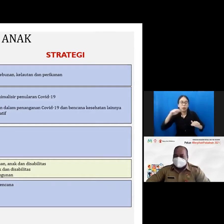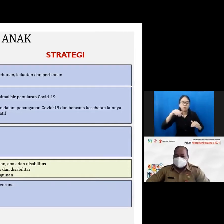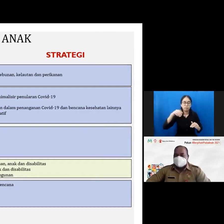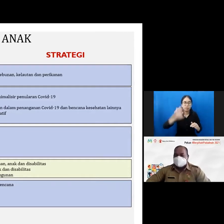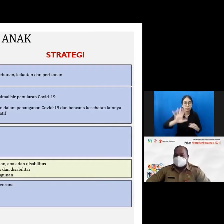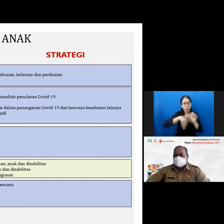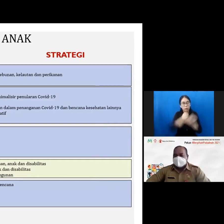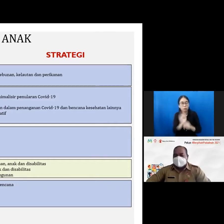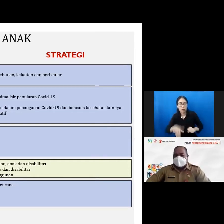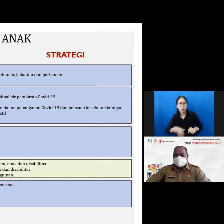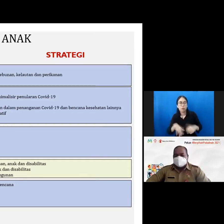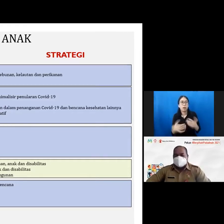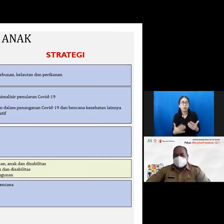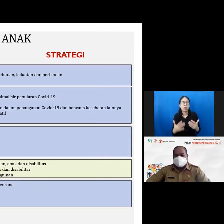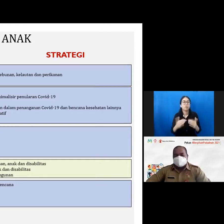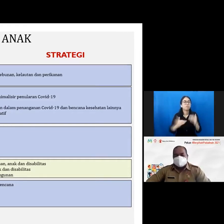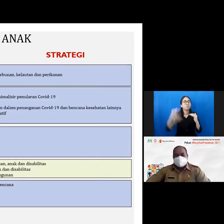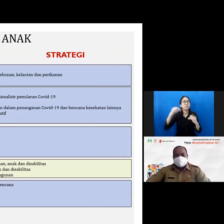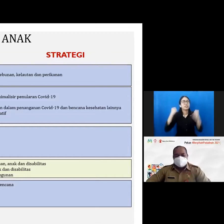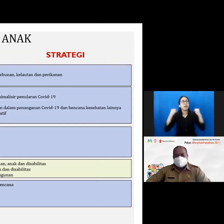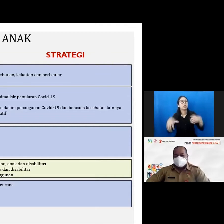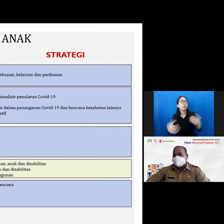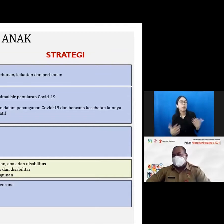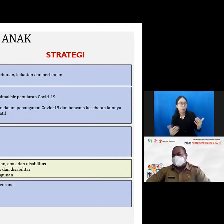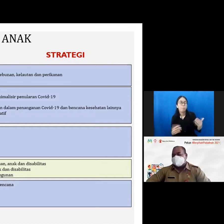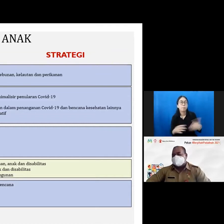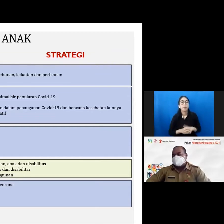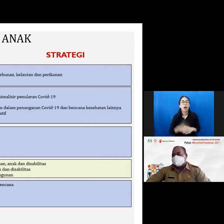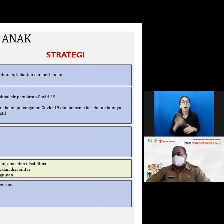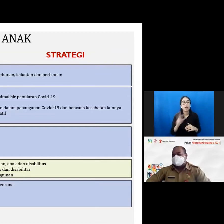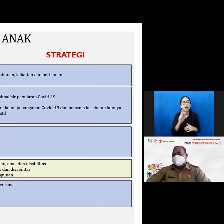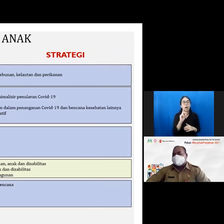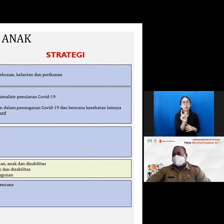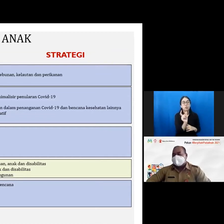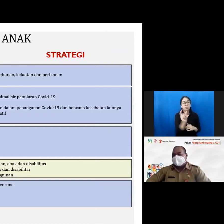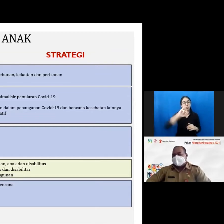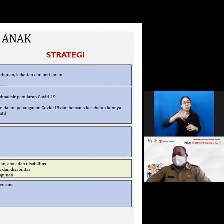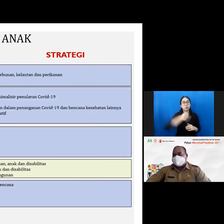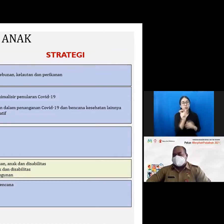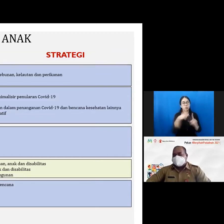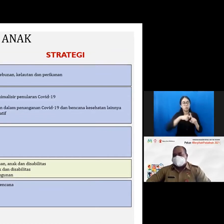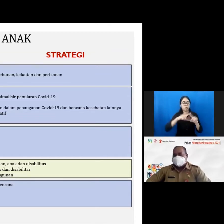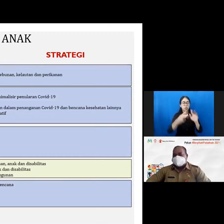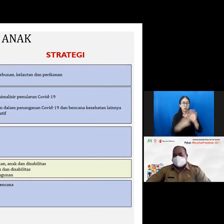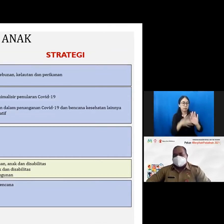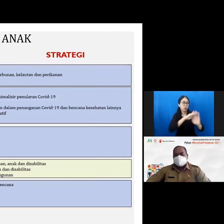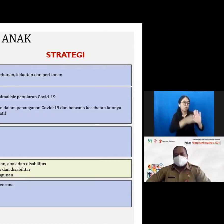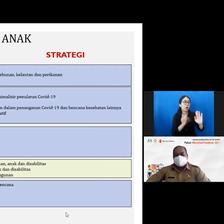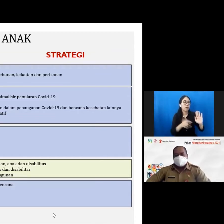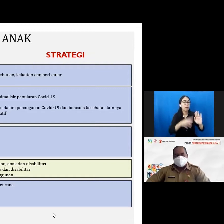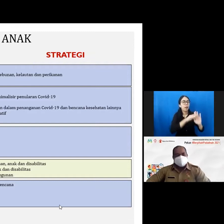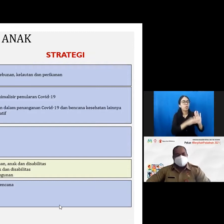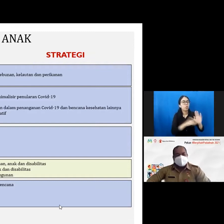belita nah untuk ini kami punya rujukan aturan kami punya perda peraturan daerah tentang